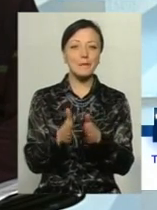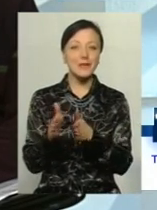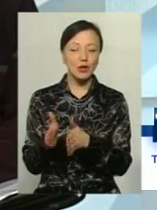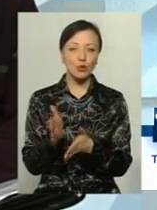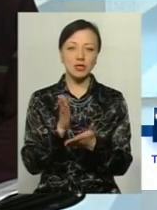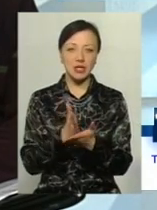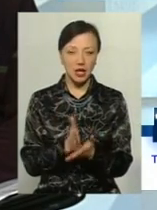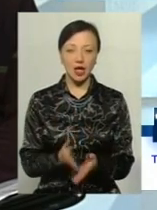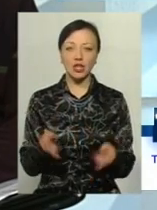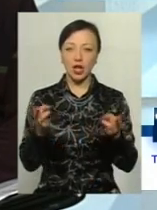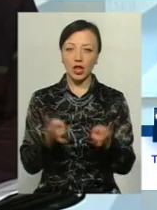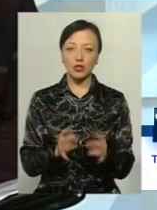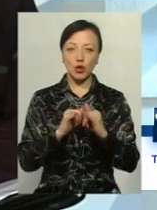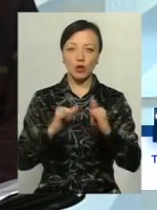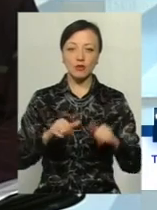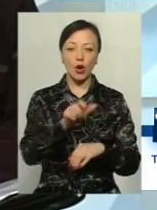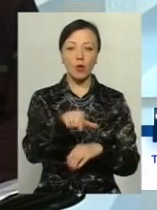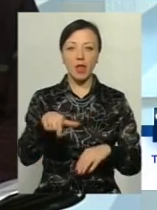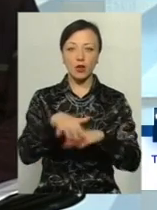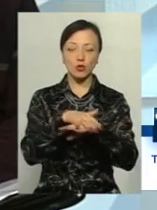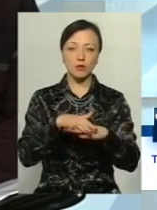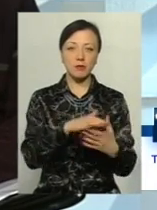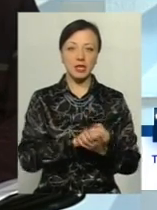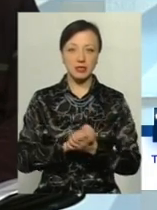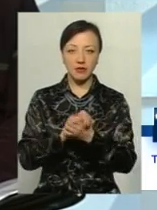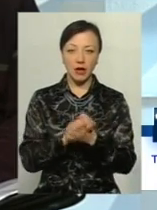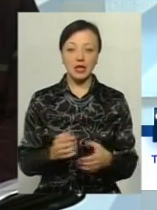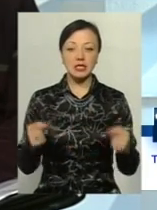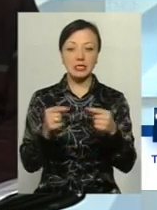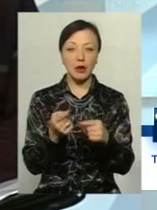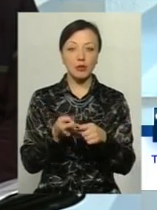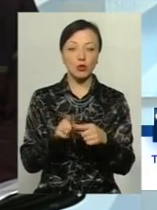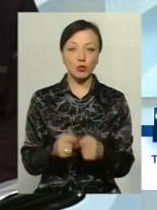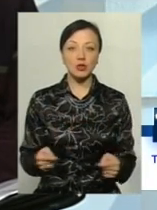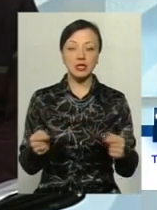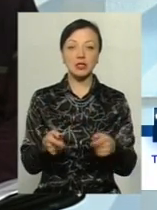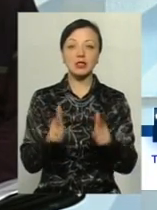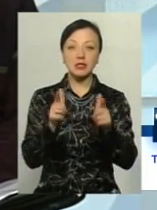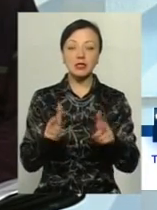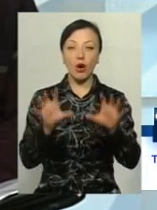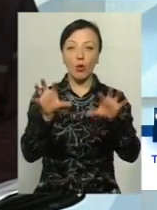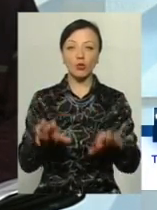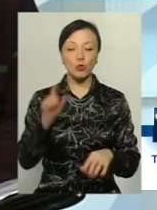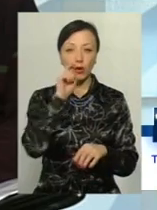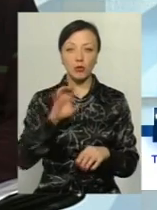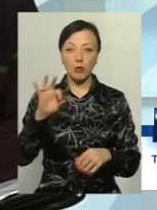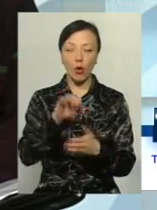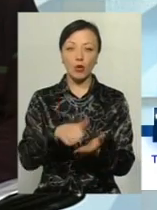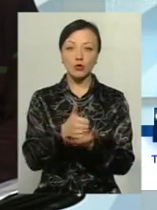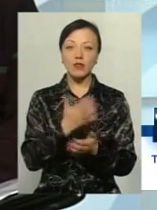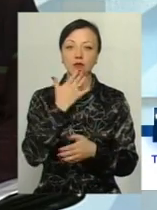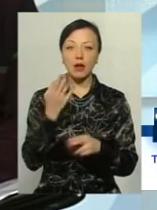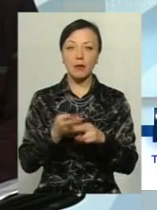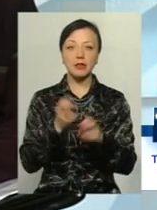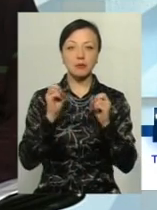належний розвиток громадянського суспільства. Саме тому, згідно із законом України про основи національної